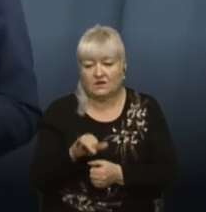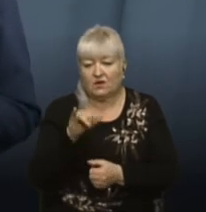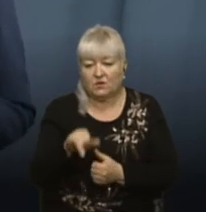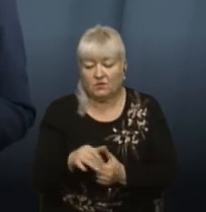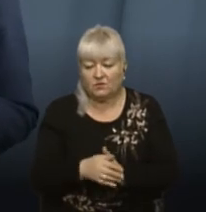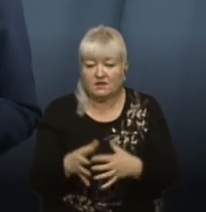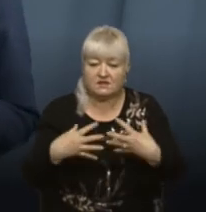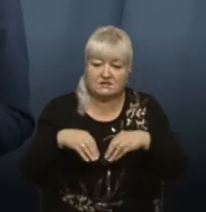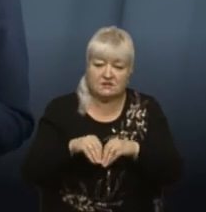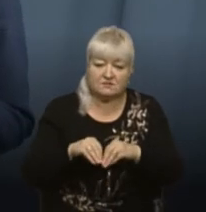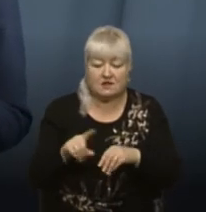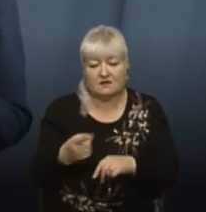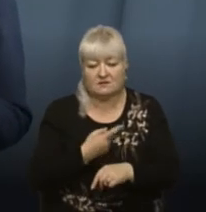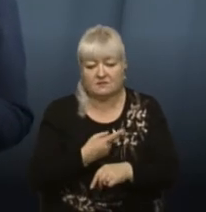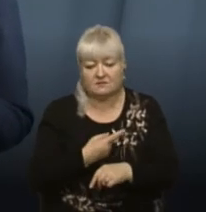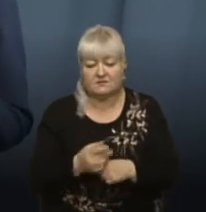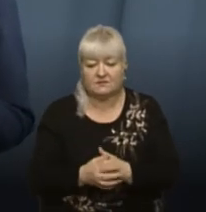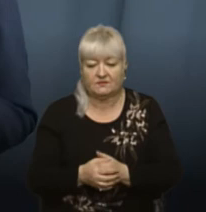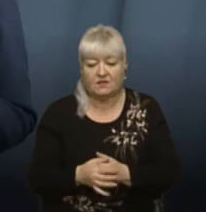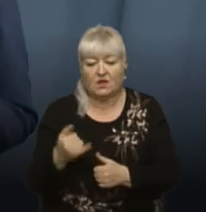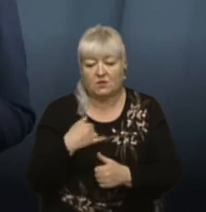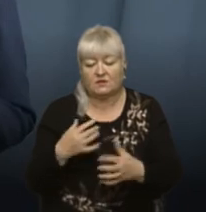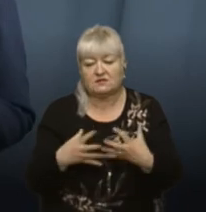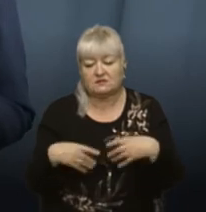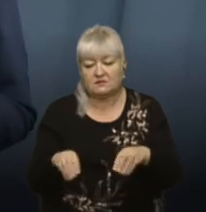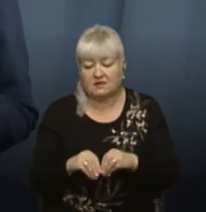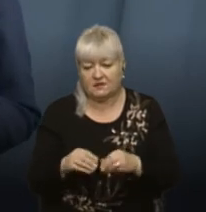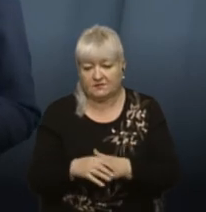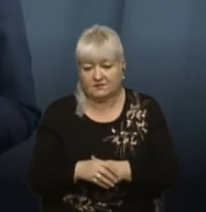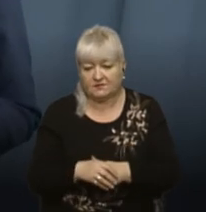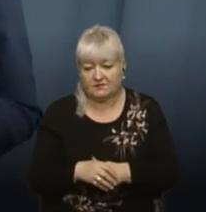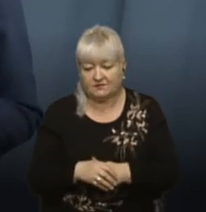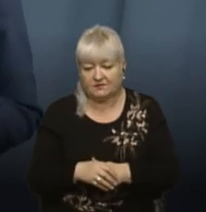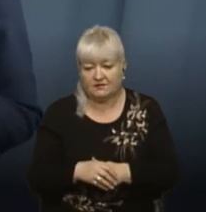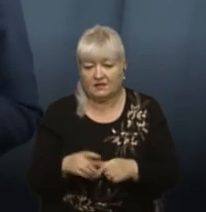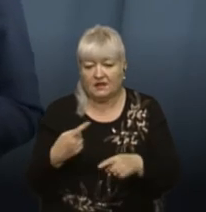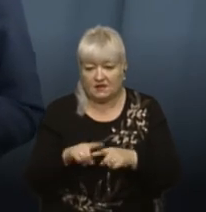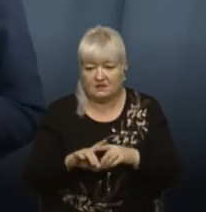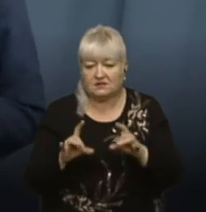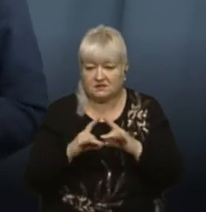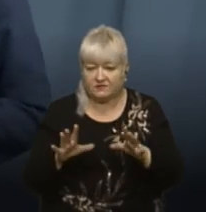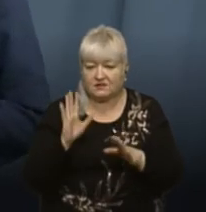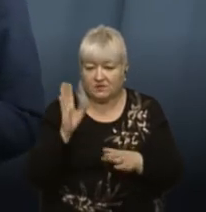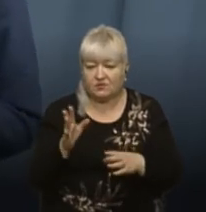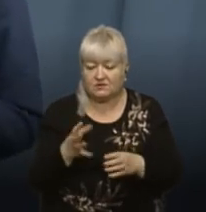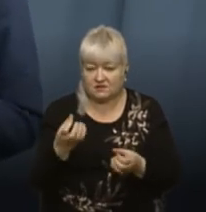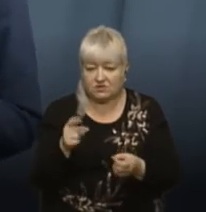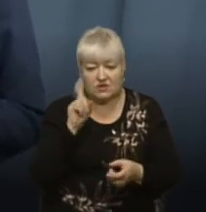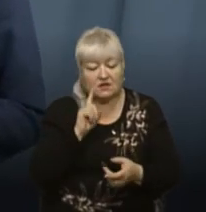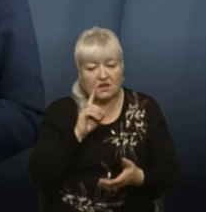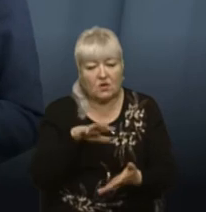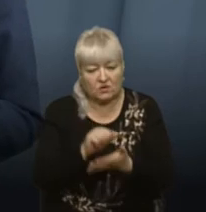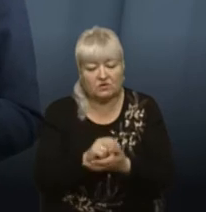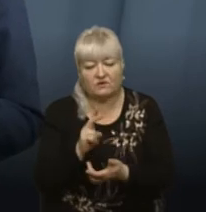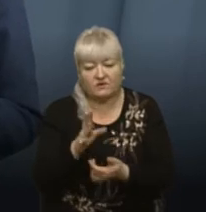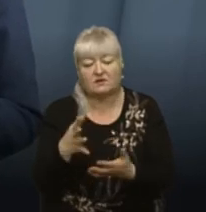сім'я, чи ви сама мешкаєте? Так, у нас сім'я. Тобто ці свята ви все ж таки будете ще зустрічати на орендованій квартирі?